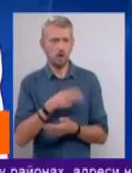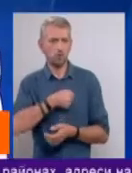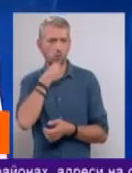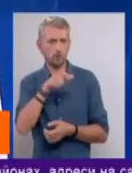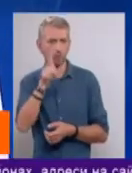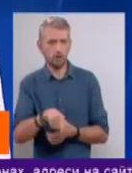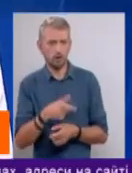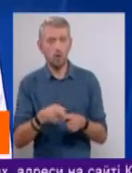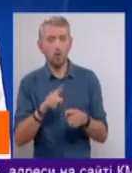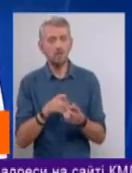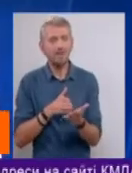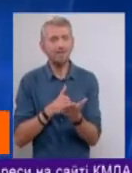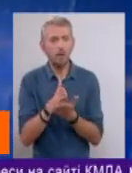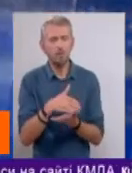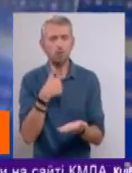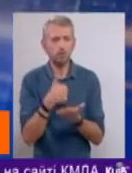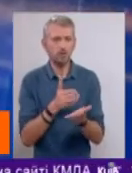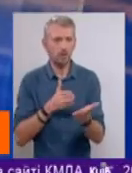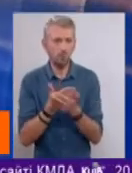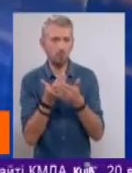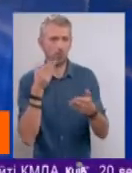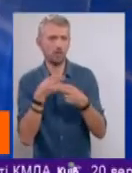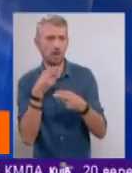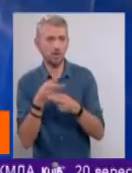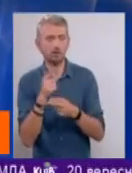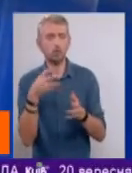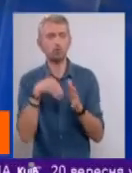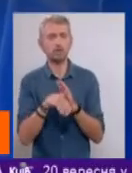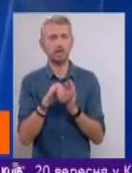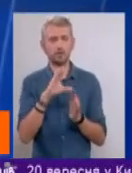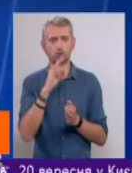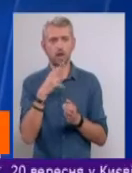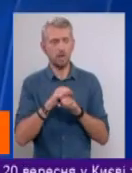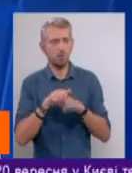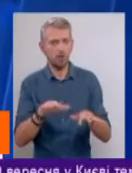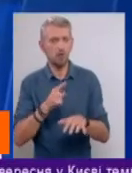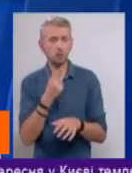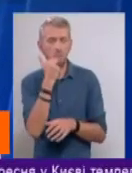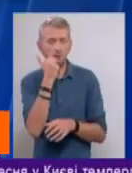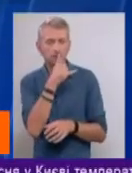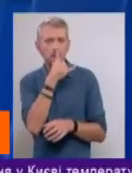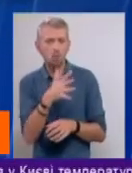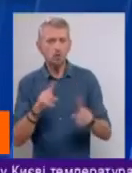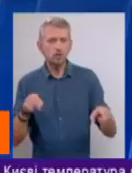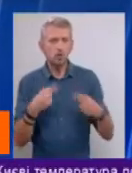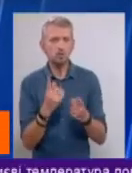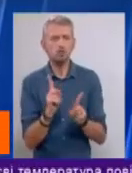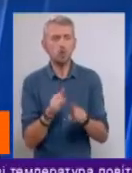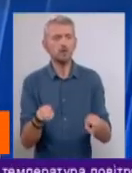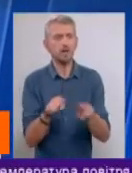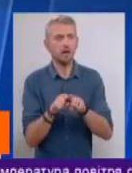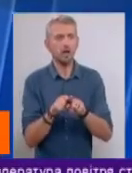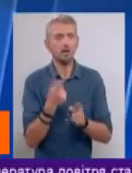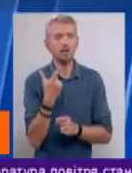І оцей напрям, це є головний напрям профілактики, в тому числі і в соціальних мережах. Чому підлітки не можуть створити щось таке,